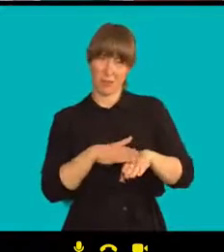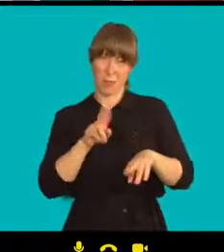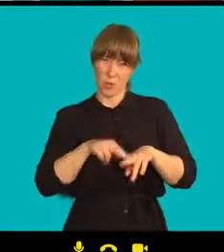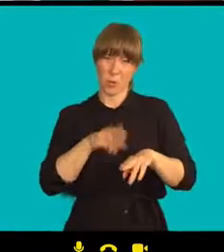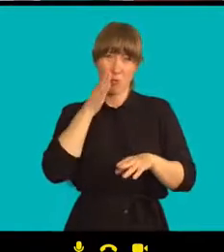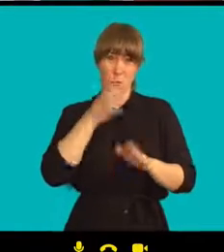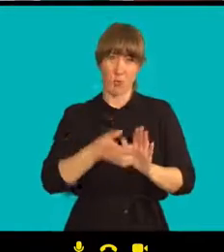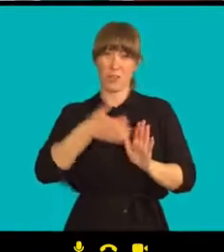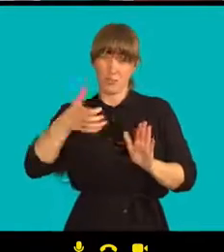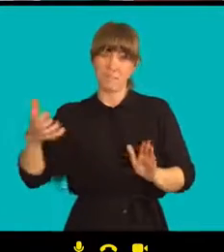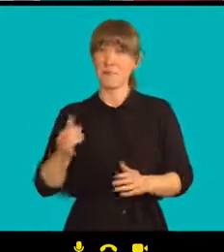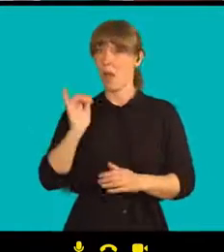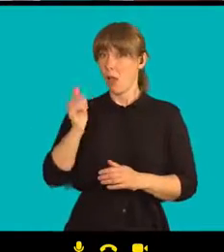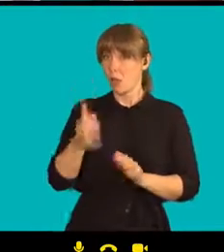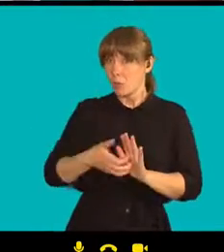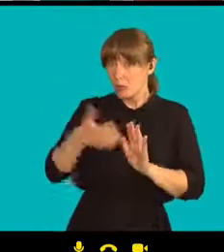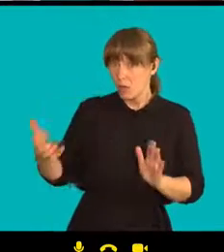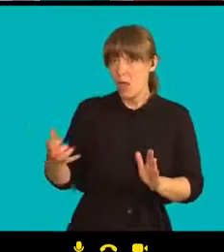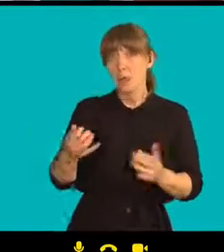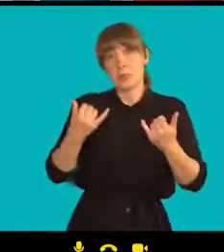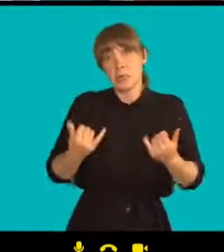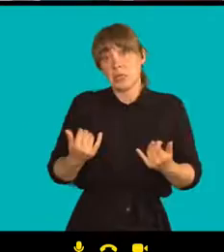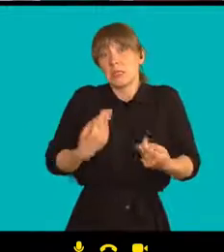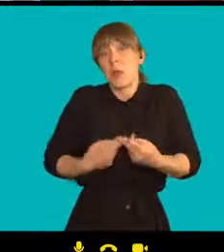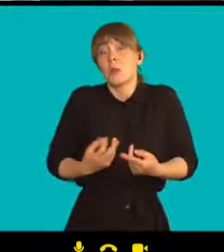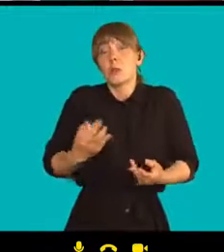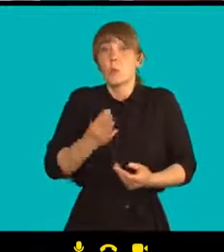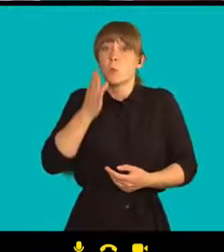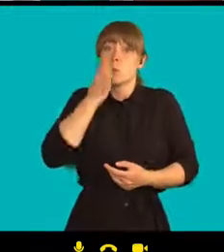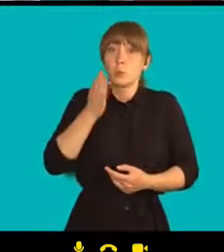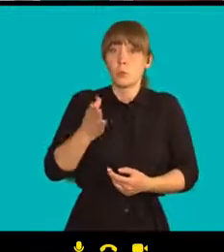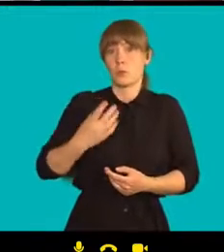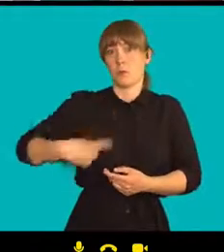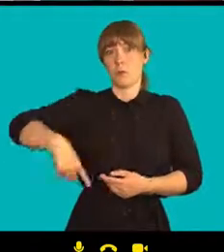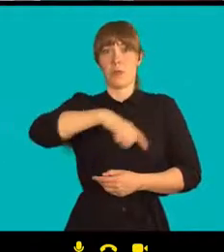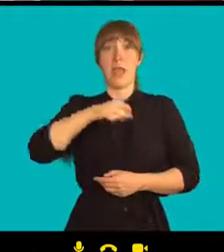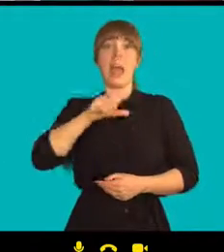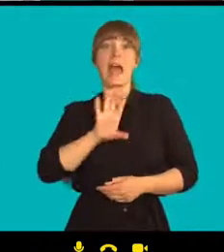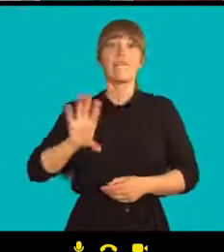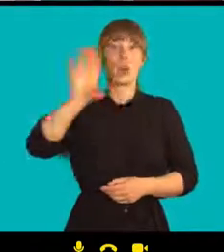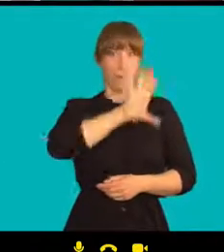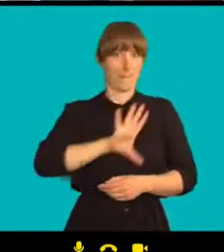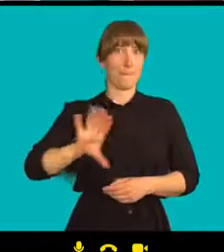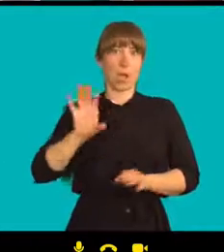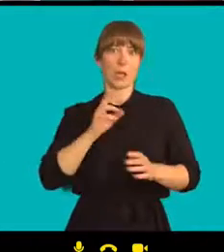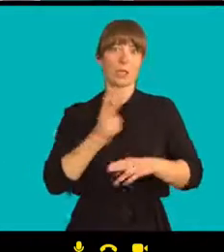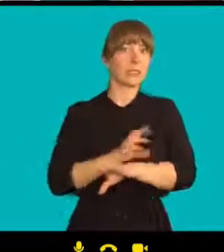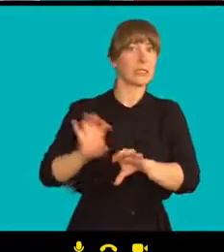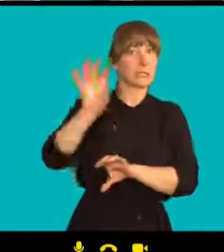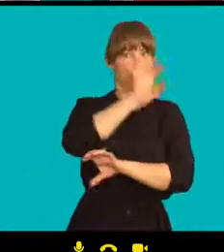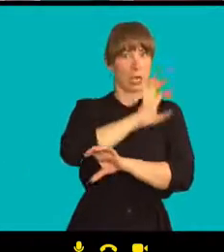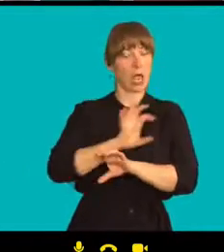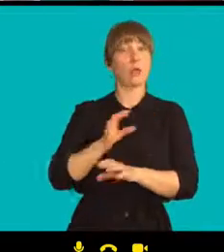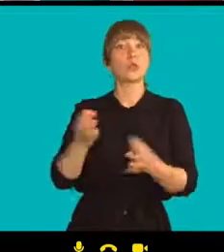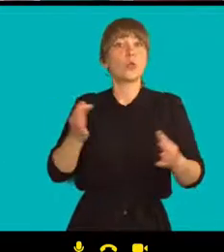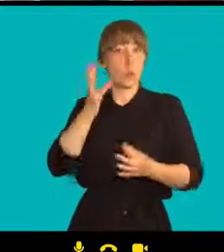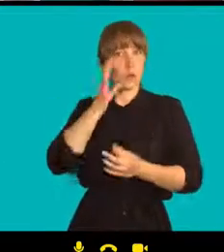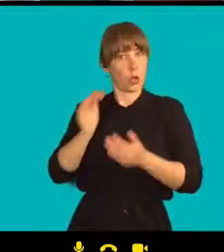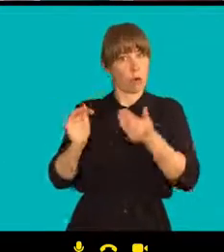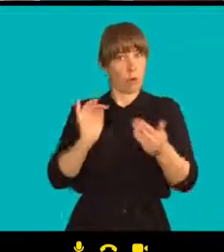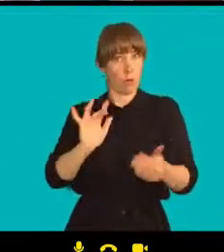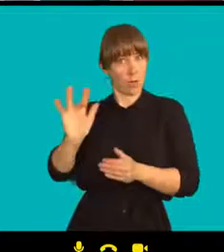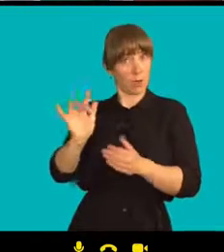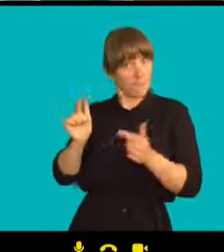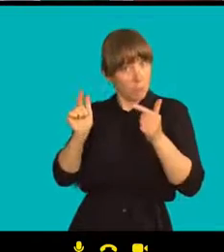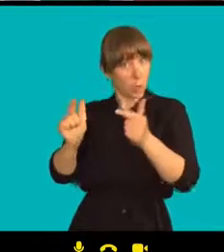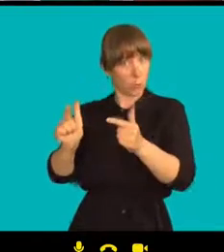ale teď vlastně záleží na tom, jak dalece my jako svobodná Evropa budeme podporovat běloruskou veřejnost, která